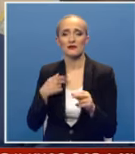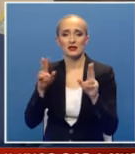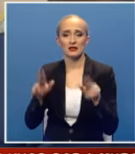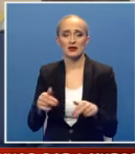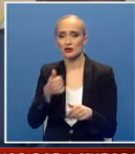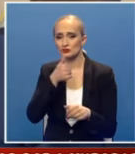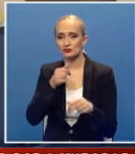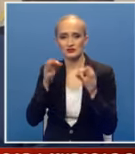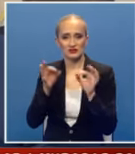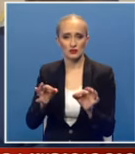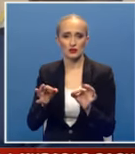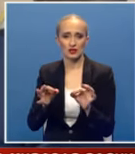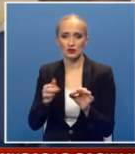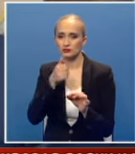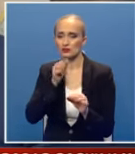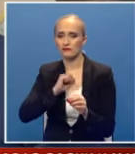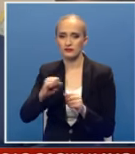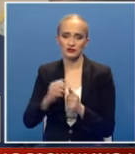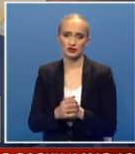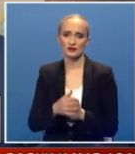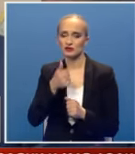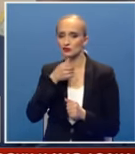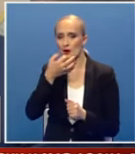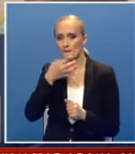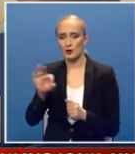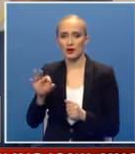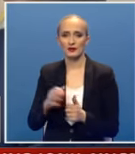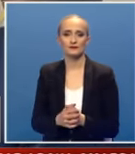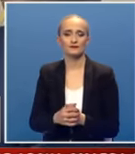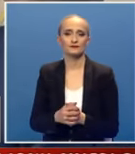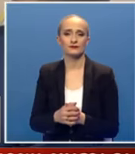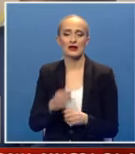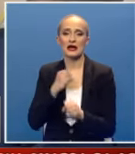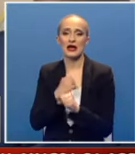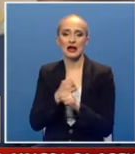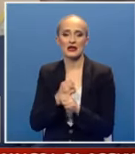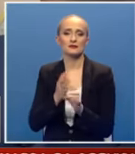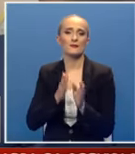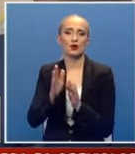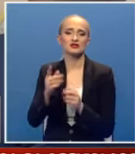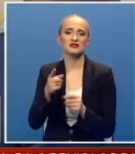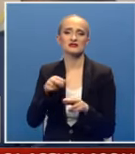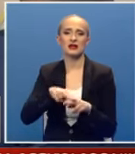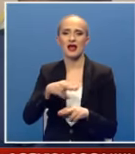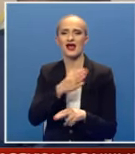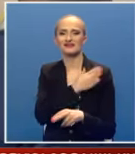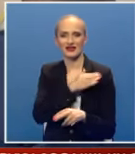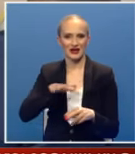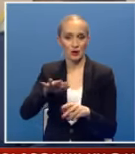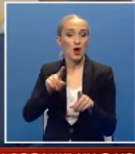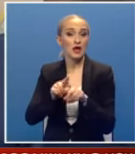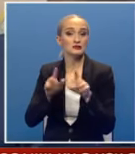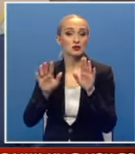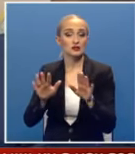što efikasnije, što brže, što bolji rad, proces na terenu, a isto